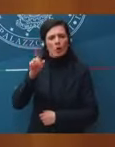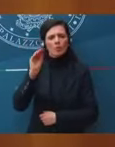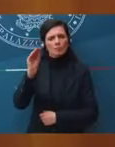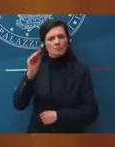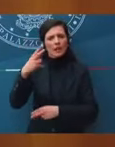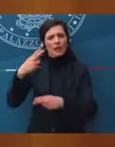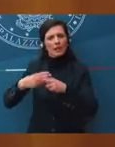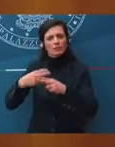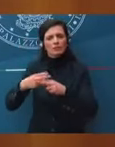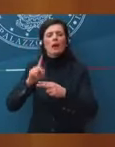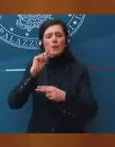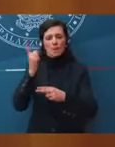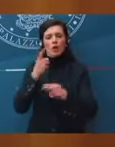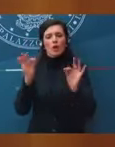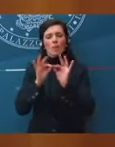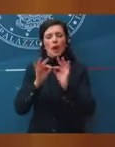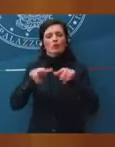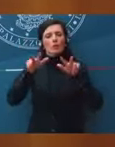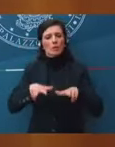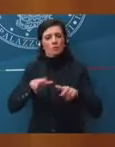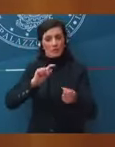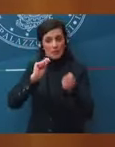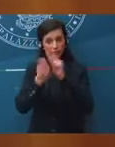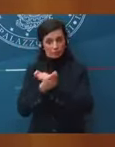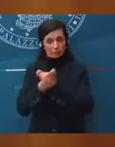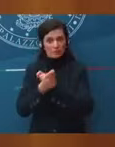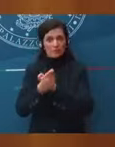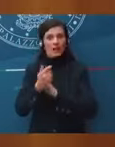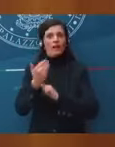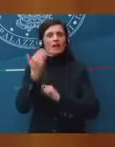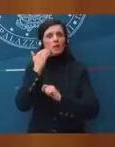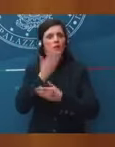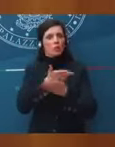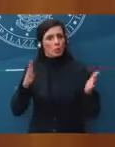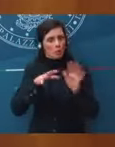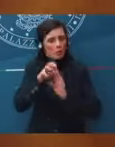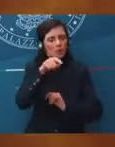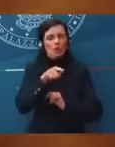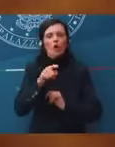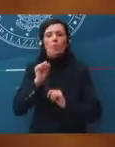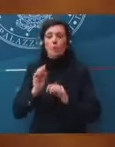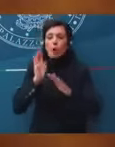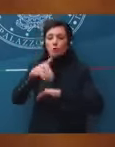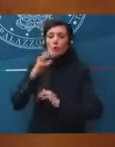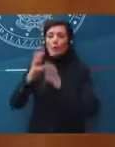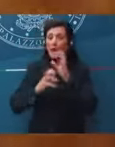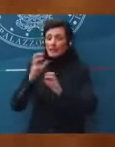di cambiare il patto di stabilità per potersi indebitare di più e superare questa crisi?